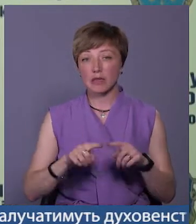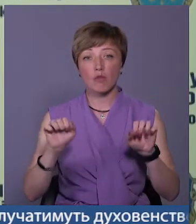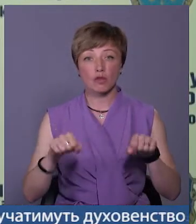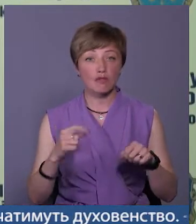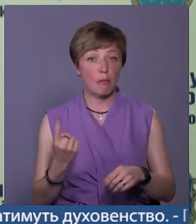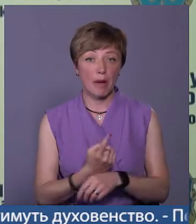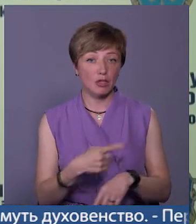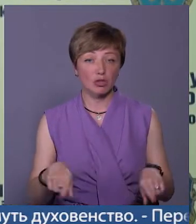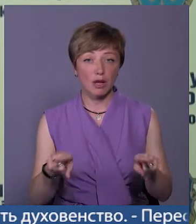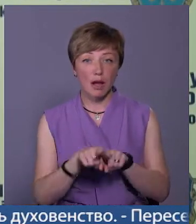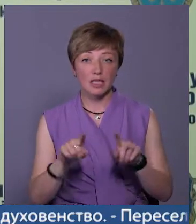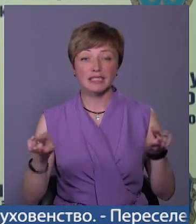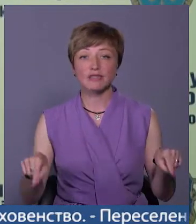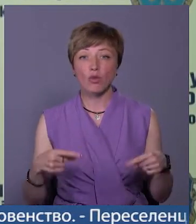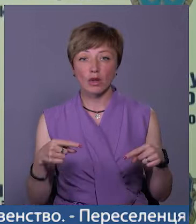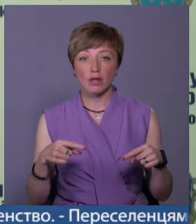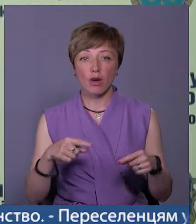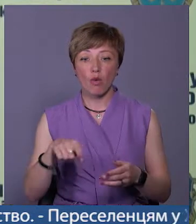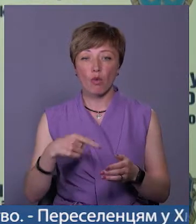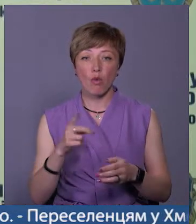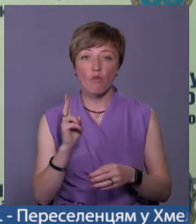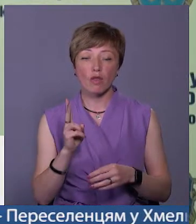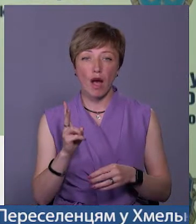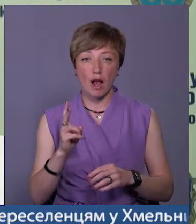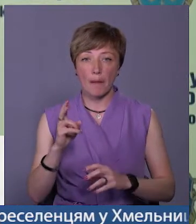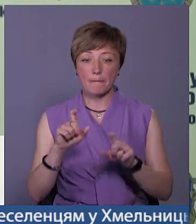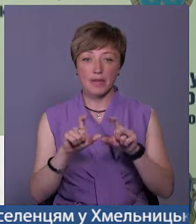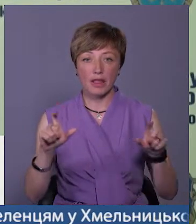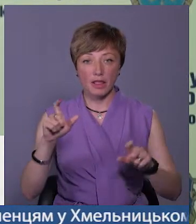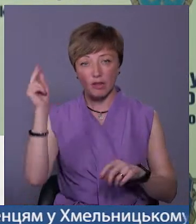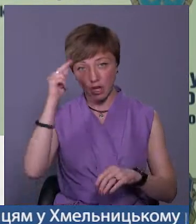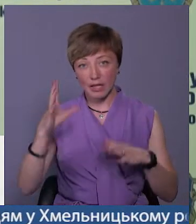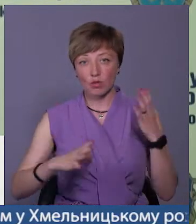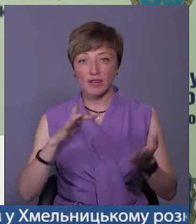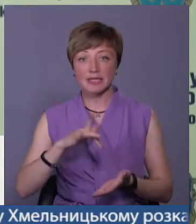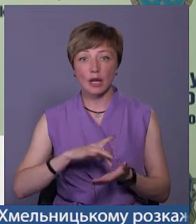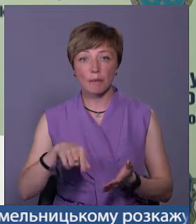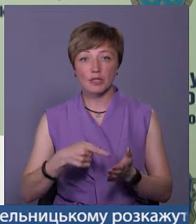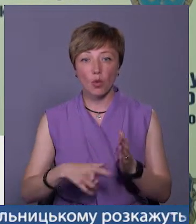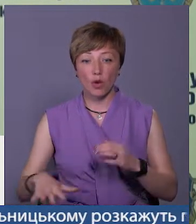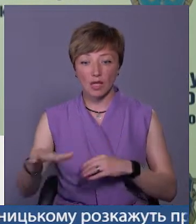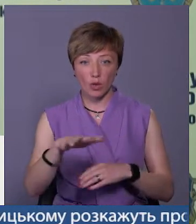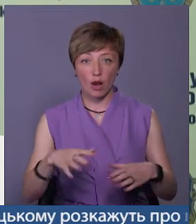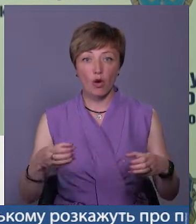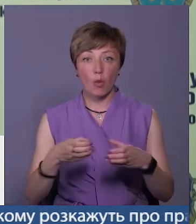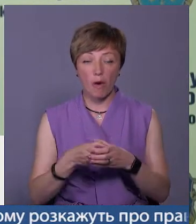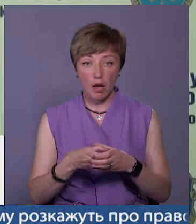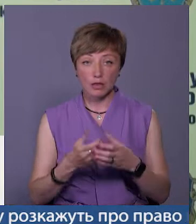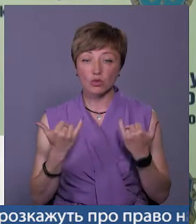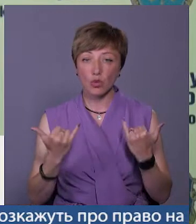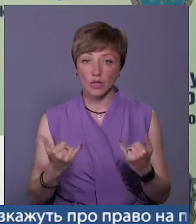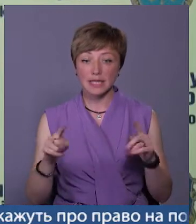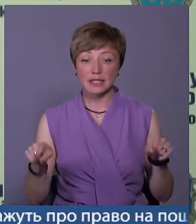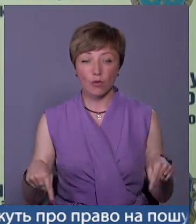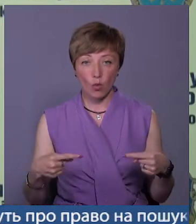вперше таке створене комунальне підприємство навчально-тренувальний центр Хмельницької міської територіальної громади. Сьогодні